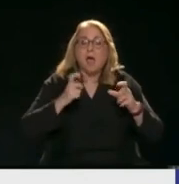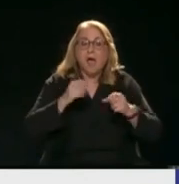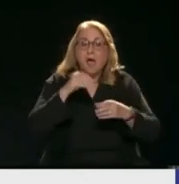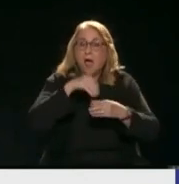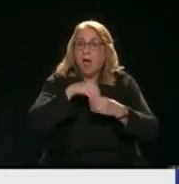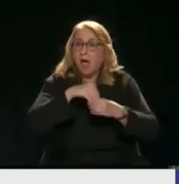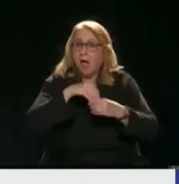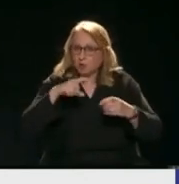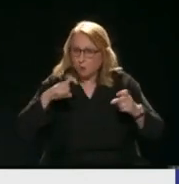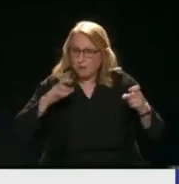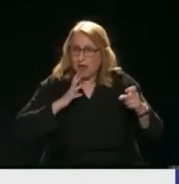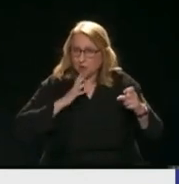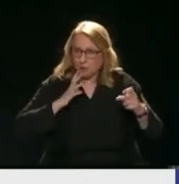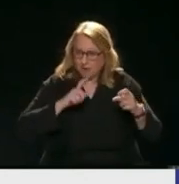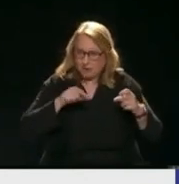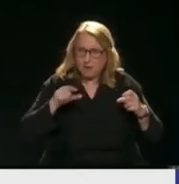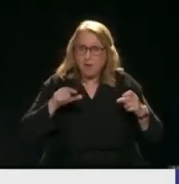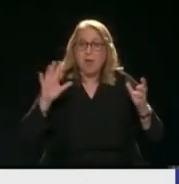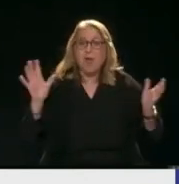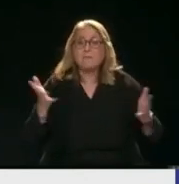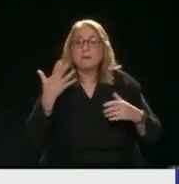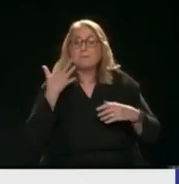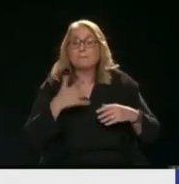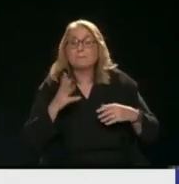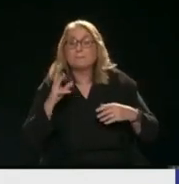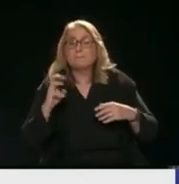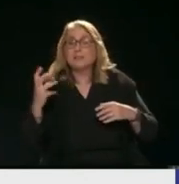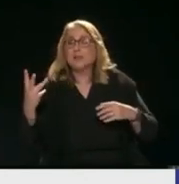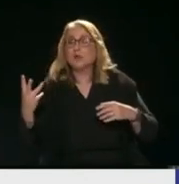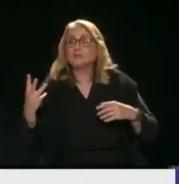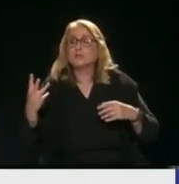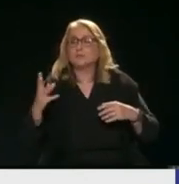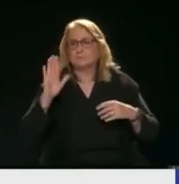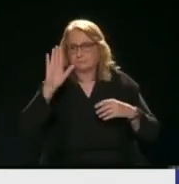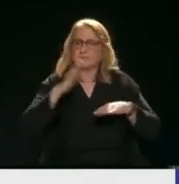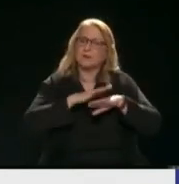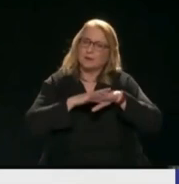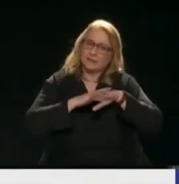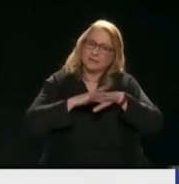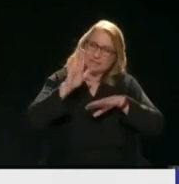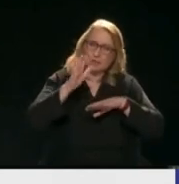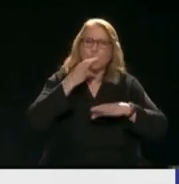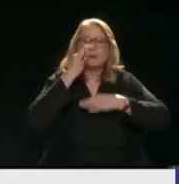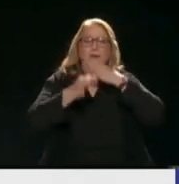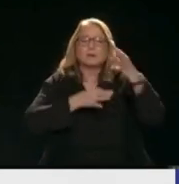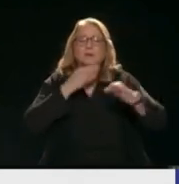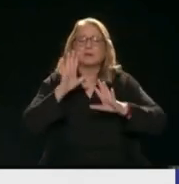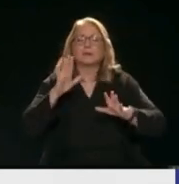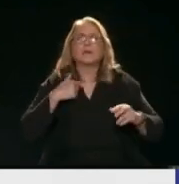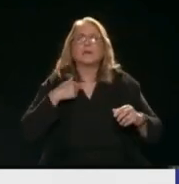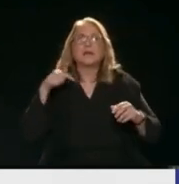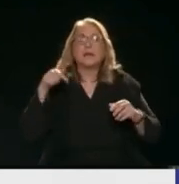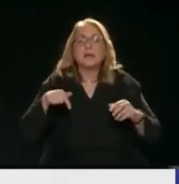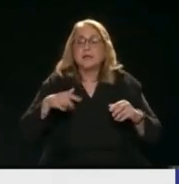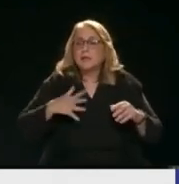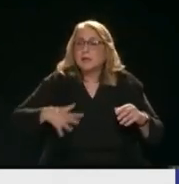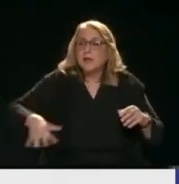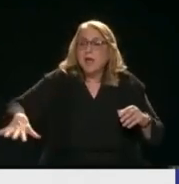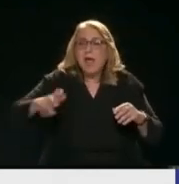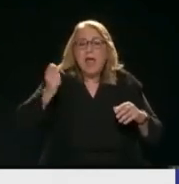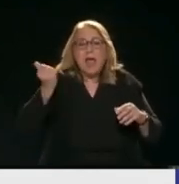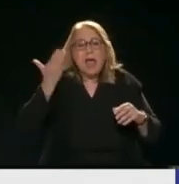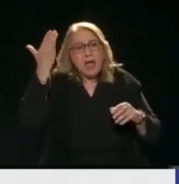Όμως τι συμβαίνει Μιλάτε για ακρίβεια Την ακρίβεια δεν την καθορίζει κανένας σε άλλους απαϊμάς Ειδικά με τα προϊόντα τα δικά μας